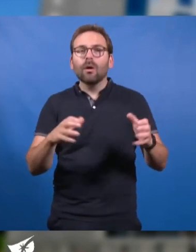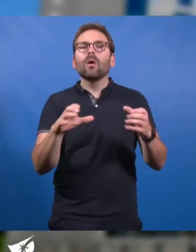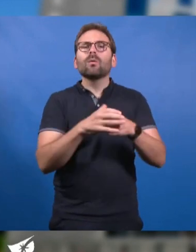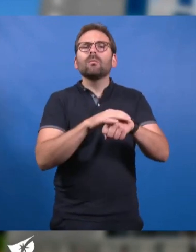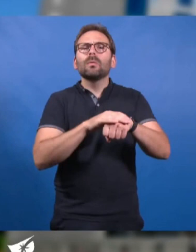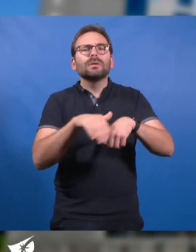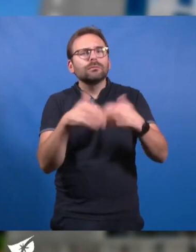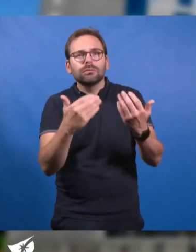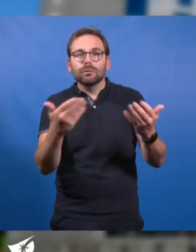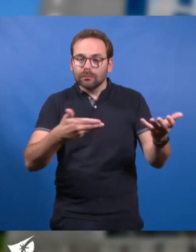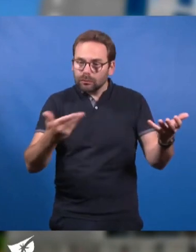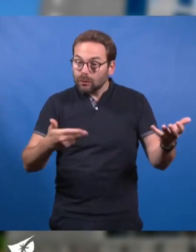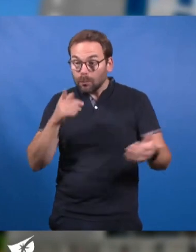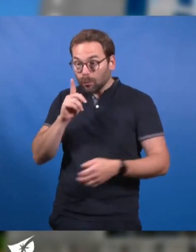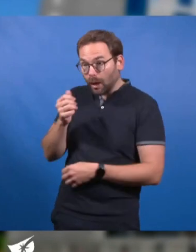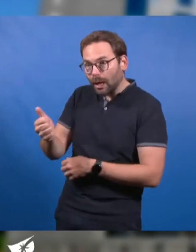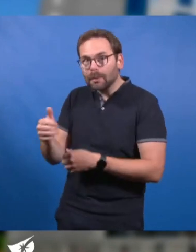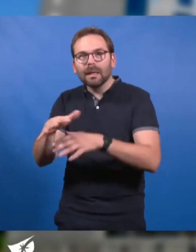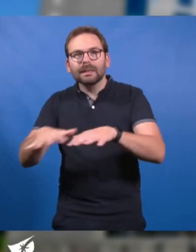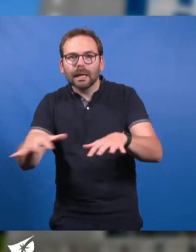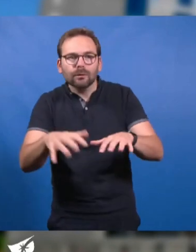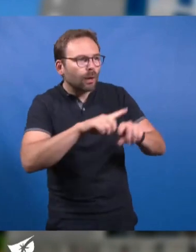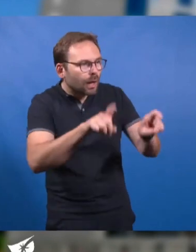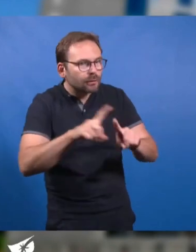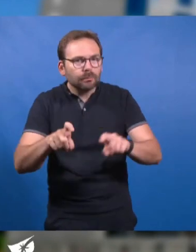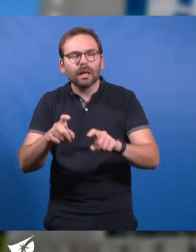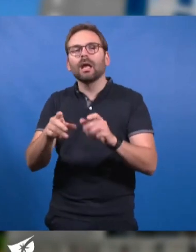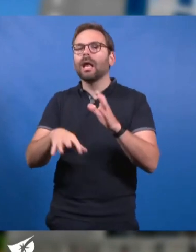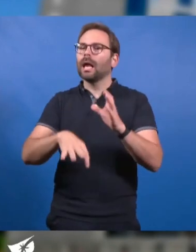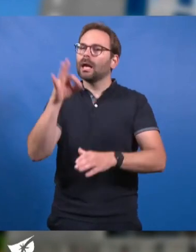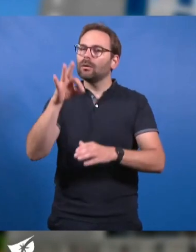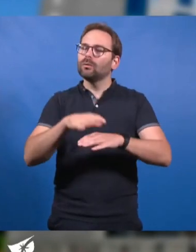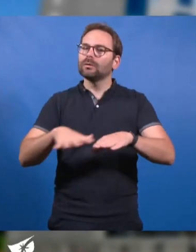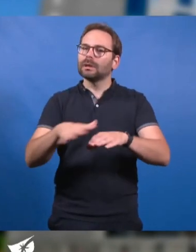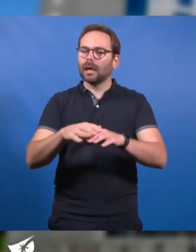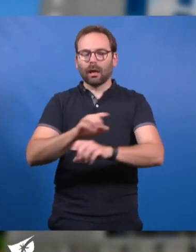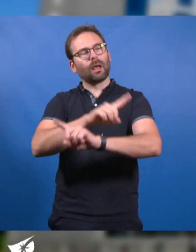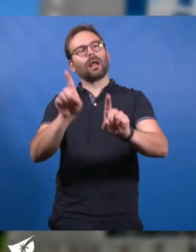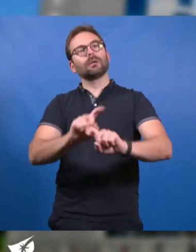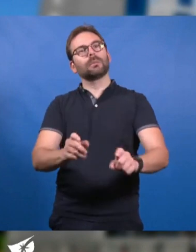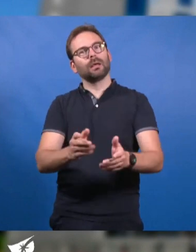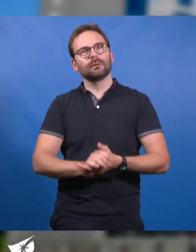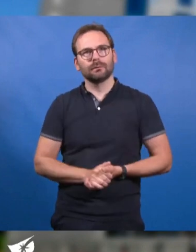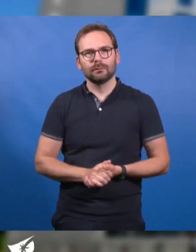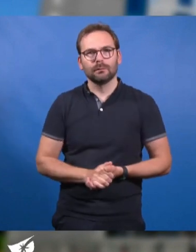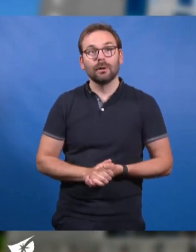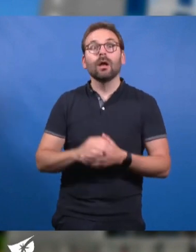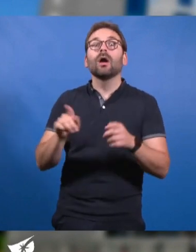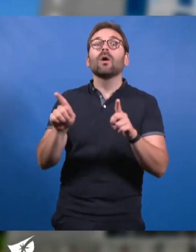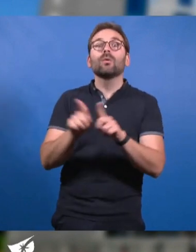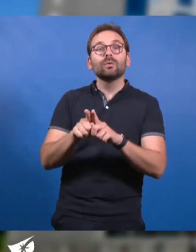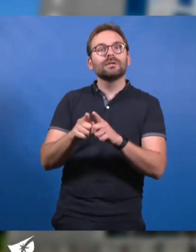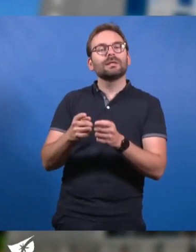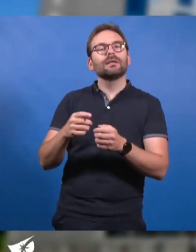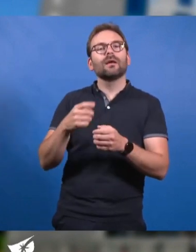d'ailleurs, car elles respectaient les territoires et la légitimité des élus de terrain, comme les messages reçus des forces